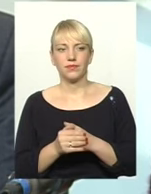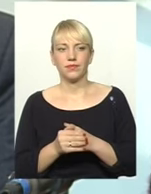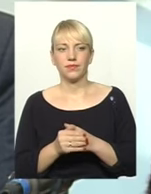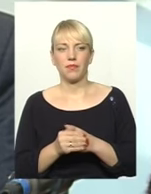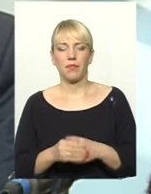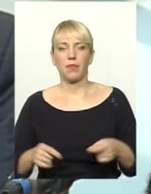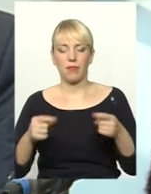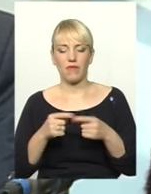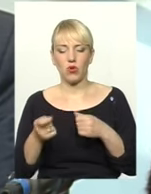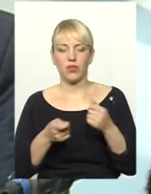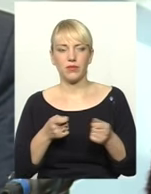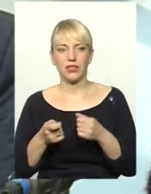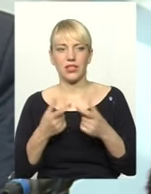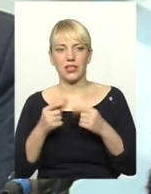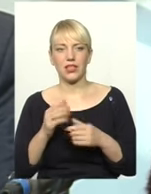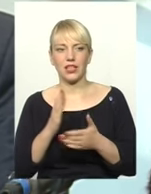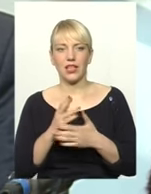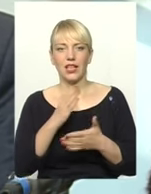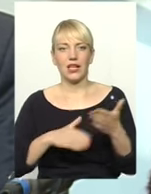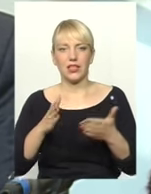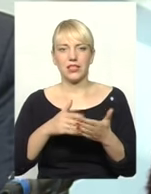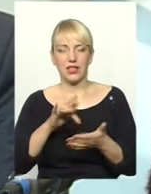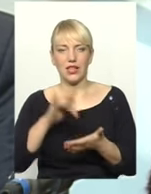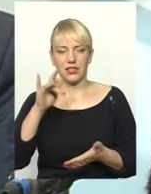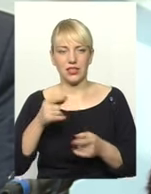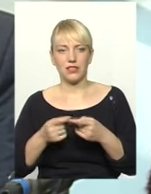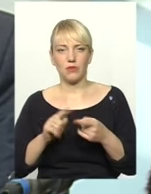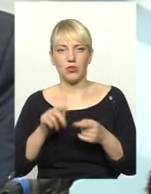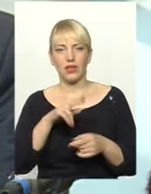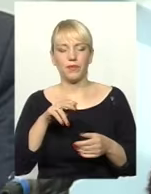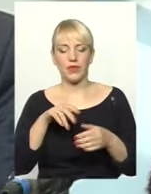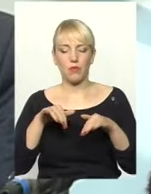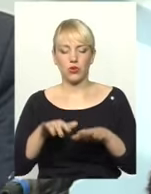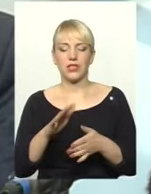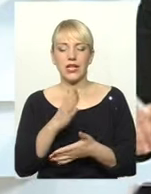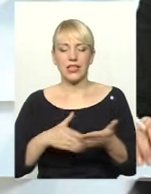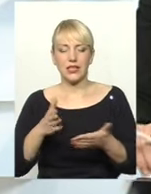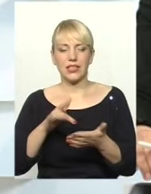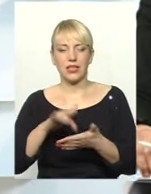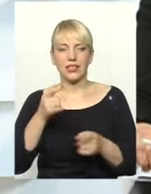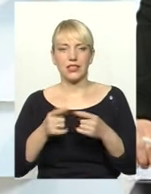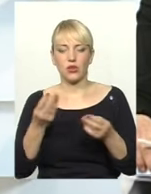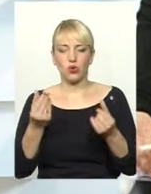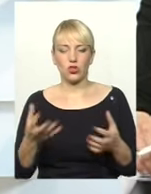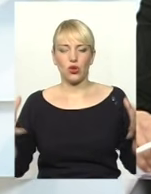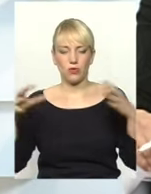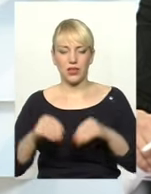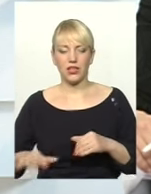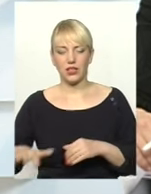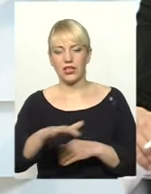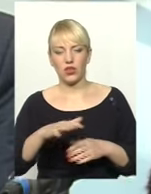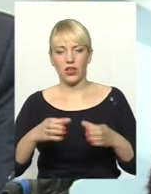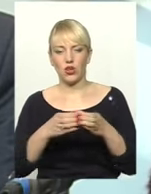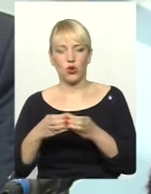певного адміністрування, де проходить децентралізація. Процес децентралізації – це є кошти в об'єднаних територіальних громадах.